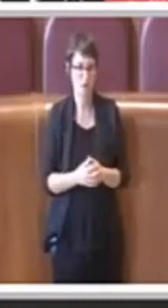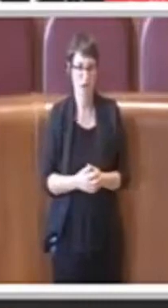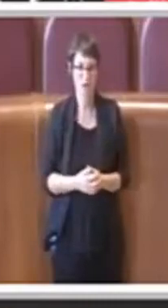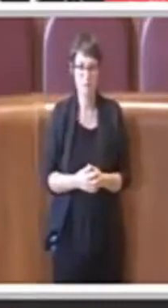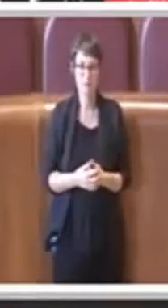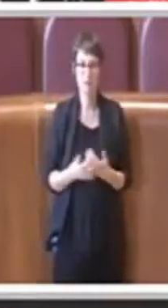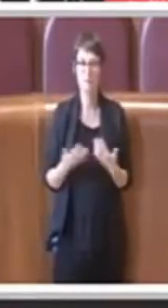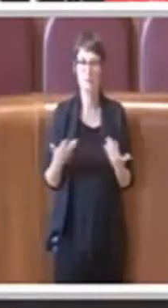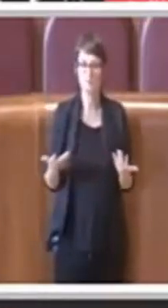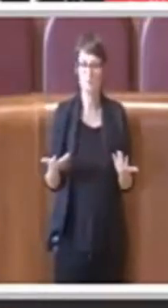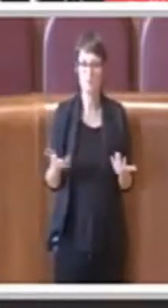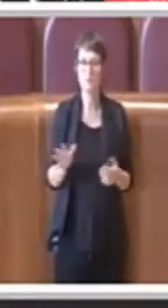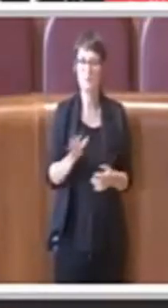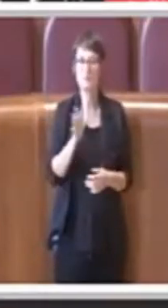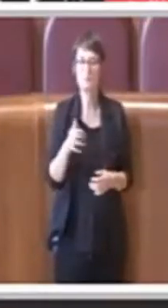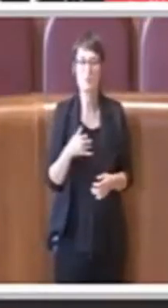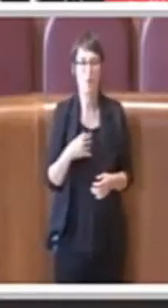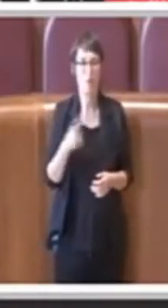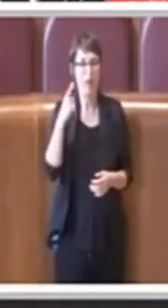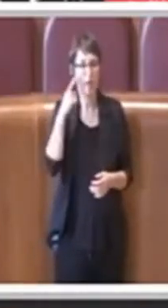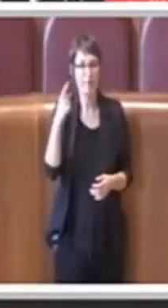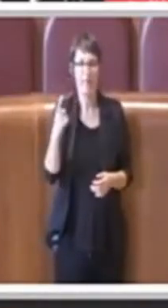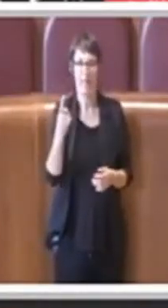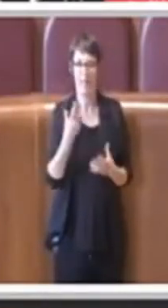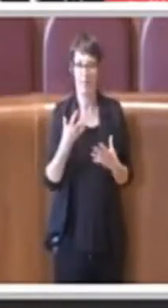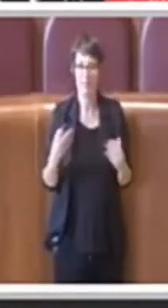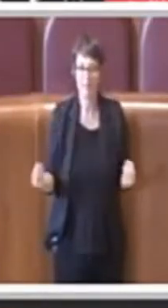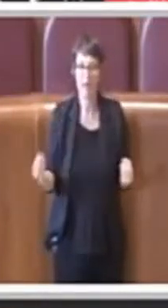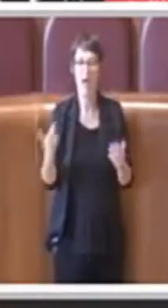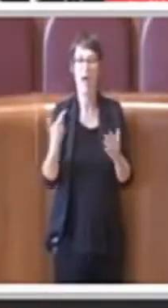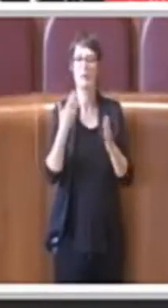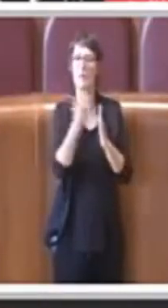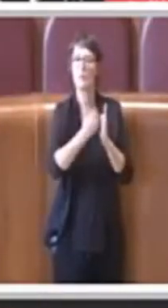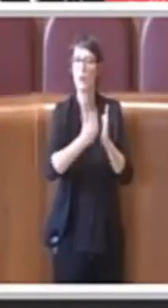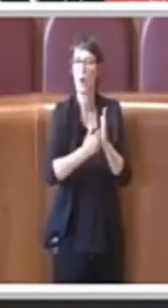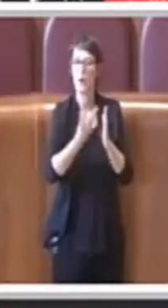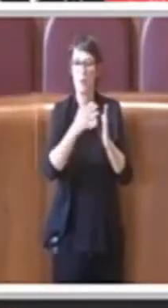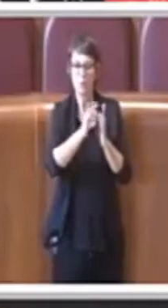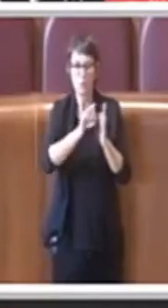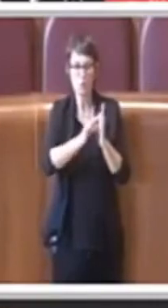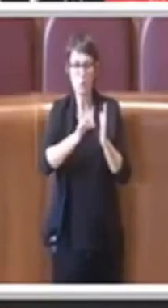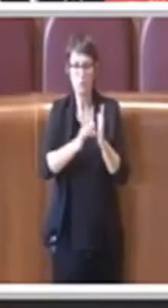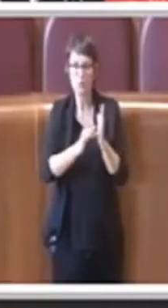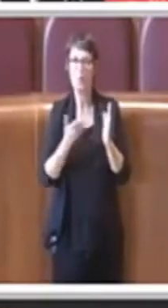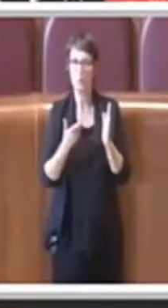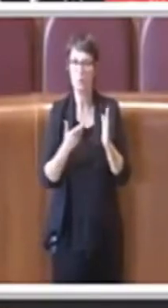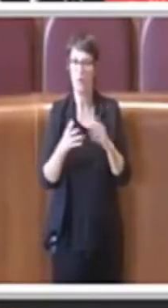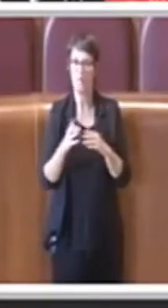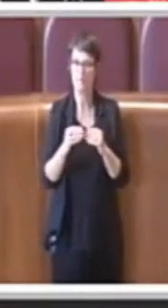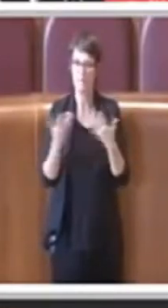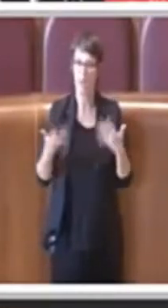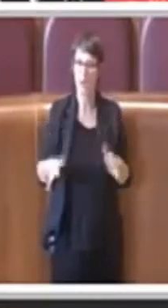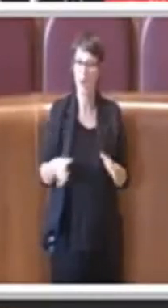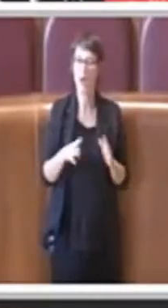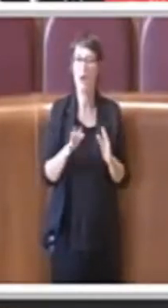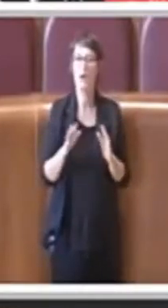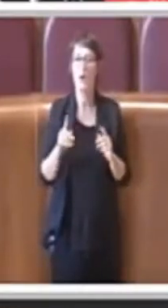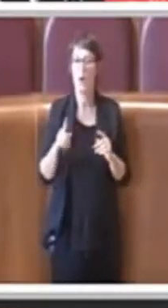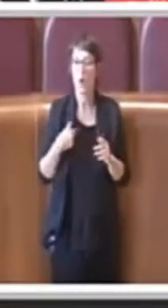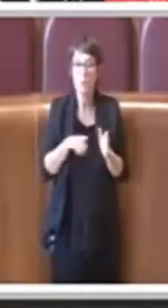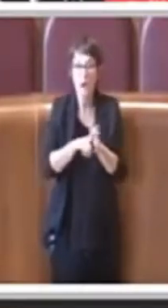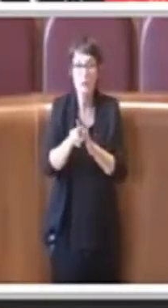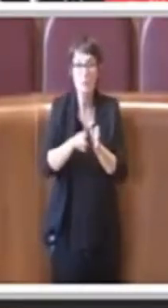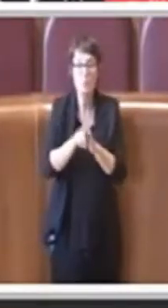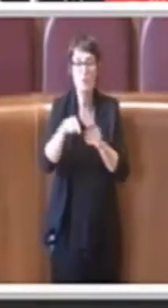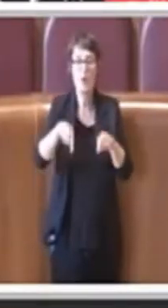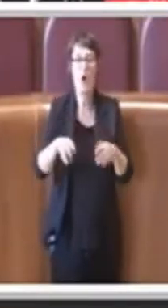idee, tanti punti del programma portati avanti, tanti risultati che oggi sono realtà